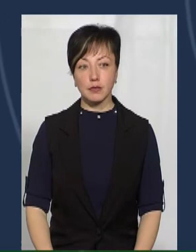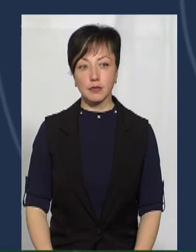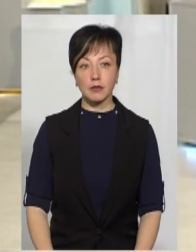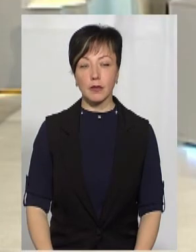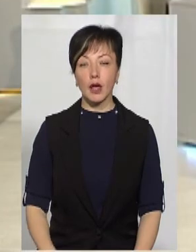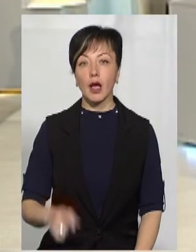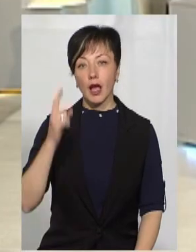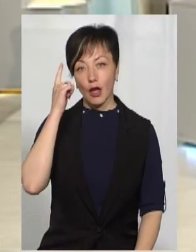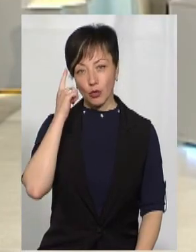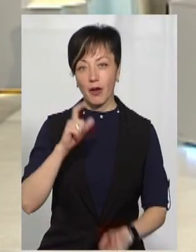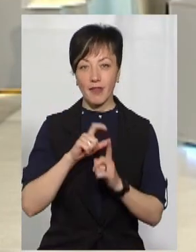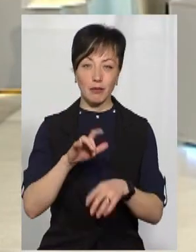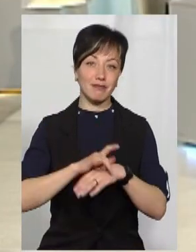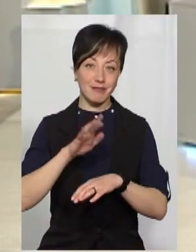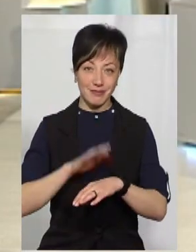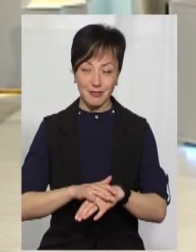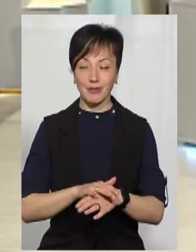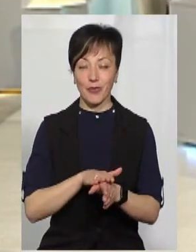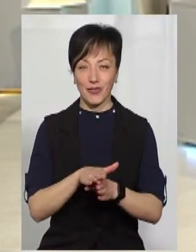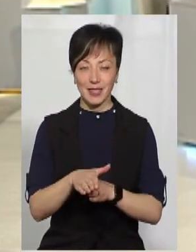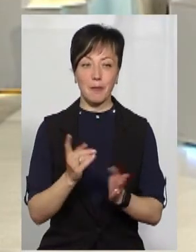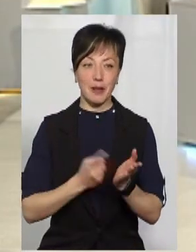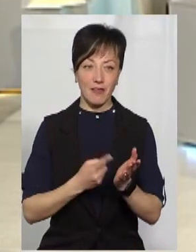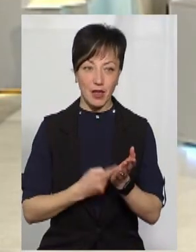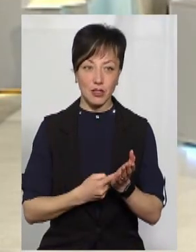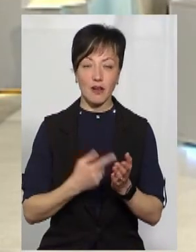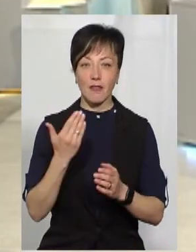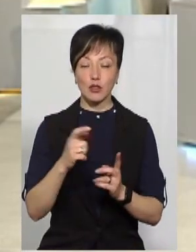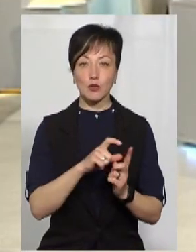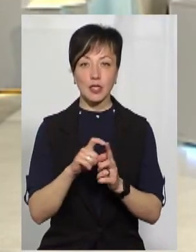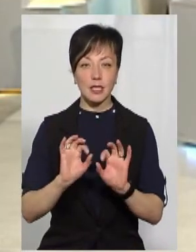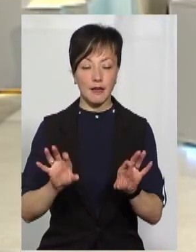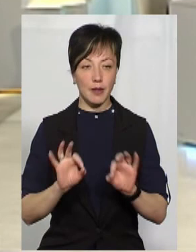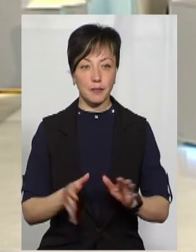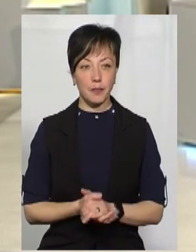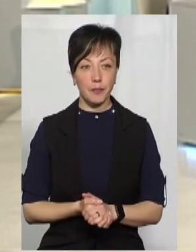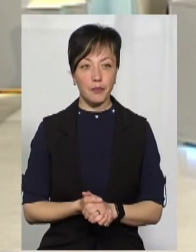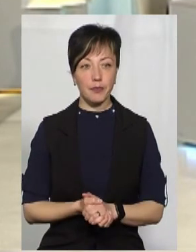Я це і сказав. Так, Це як підтвердження вами сказаного.